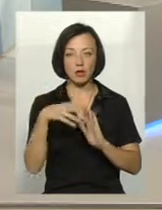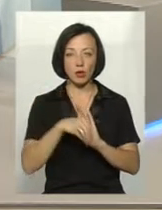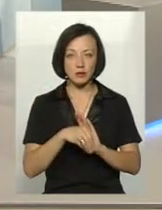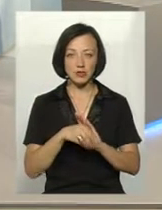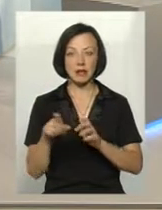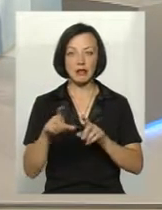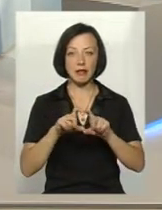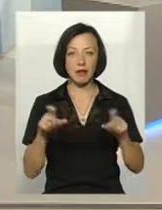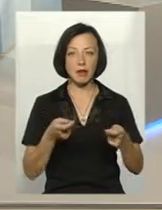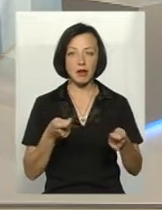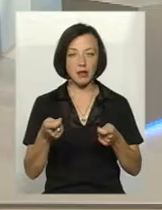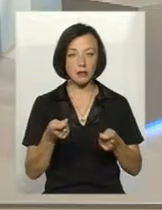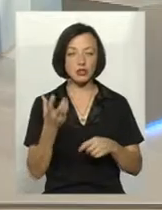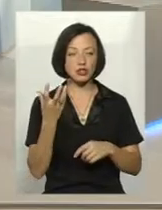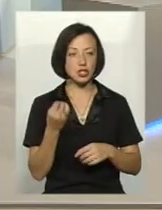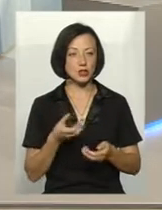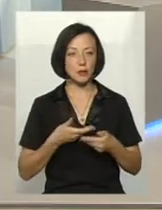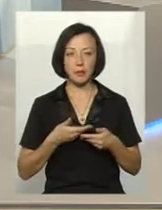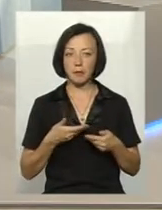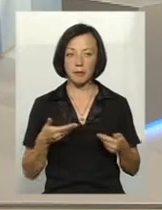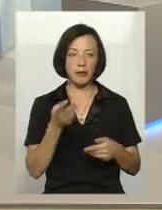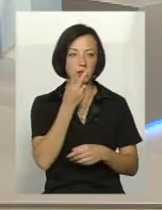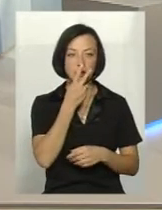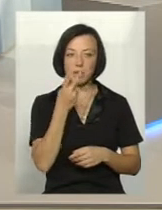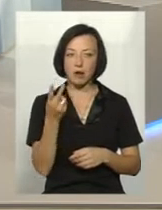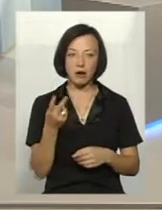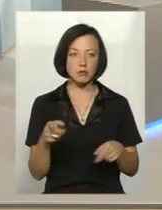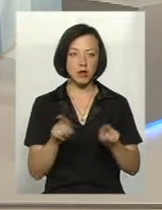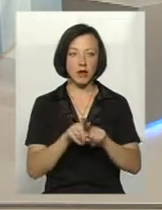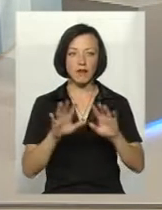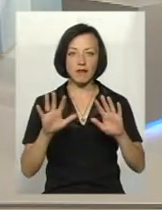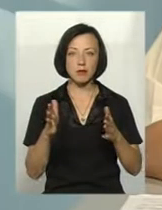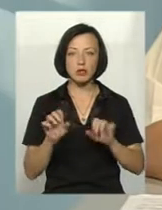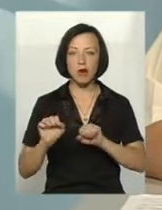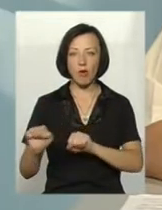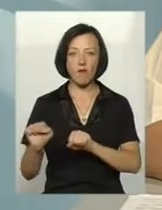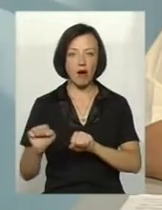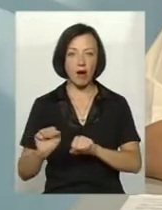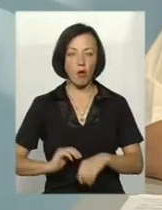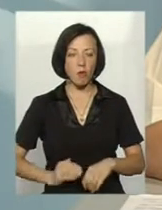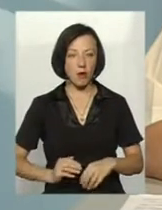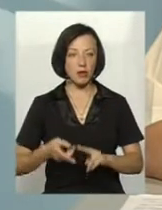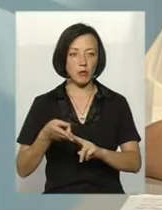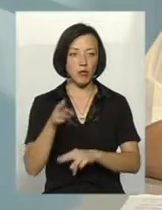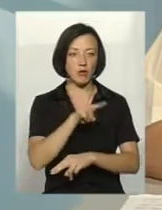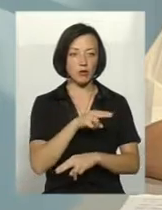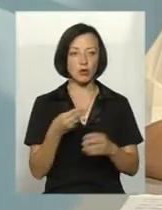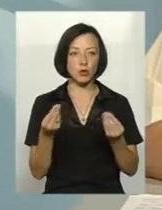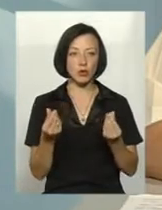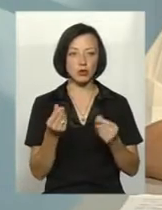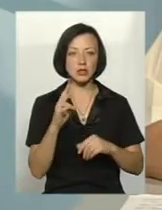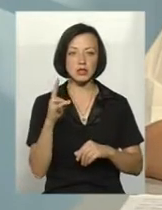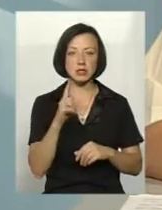департаменті. Ще ми не бачили таких випадків, щоби страхова компанія повернула кошти за